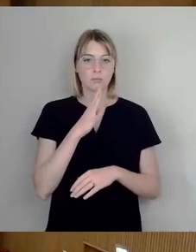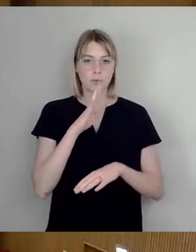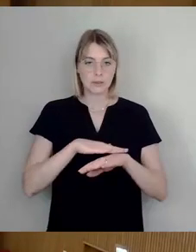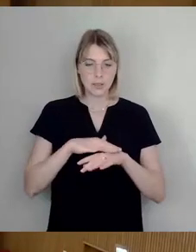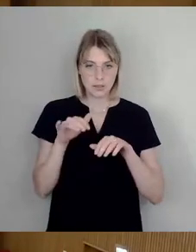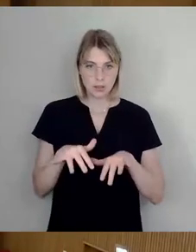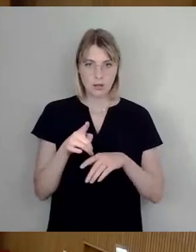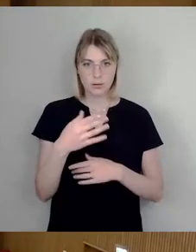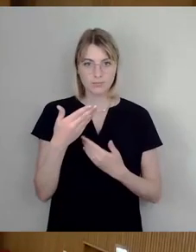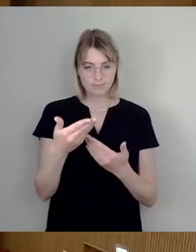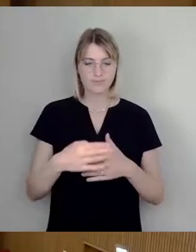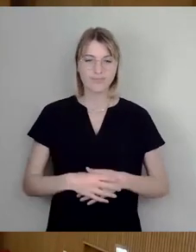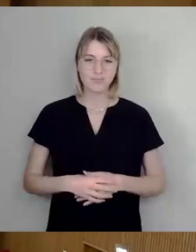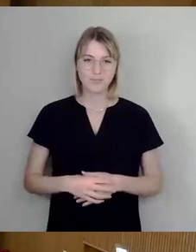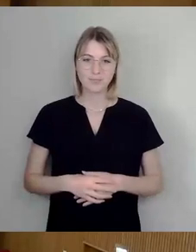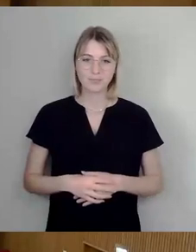Dankeschön.